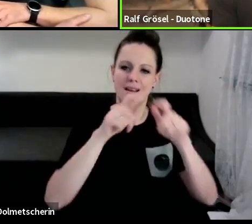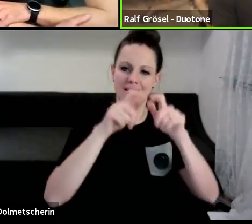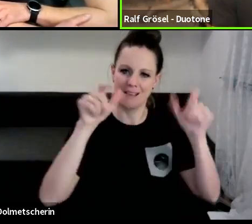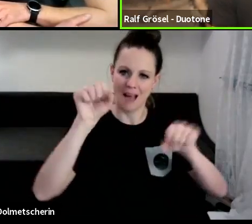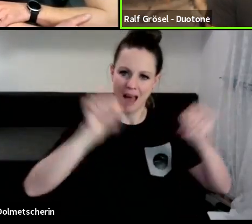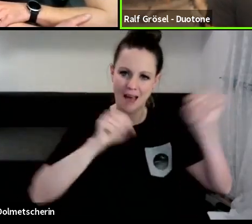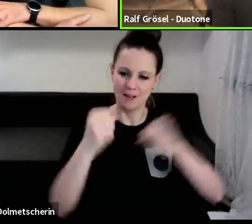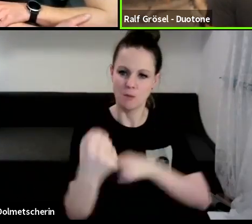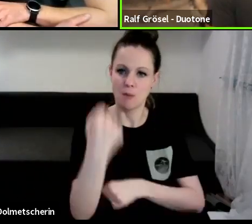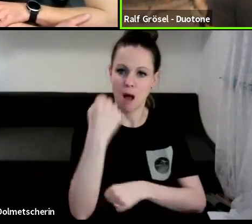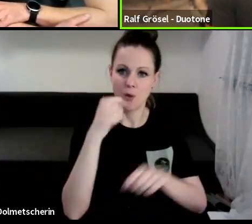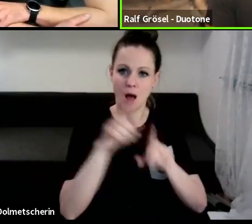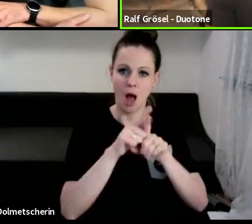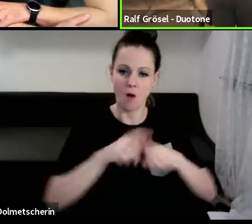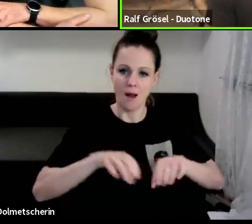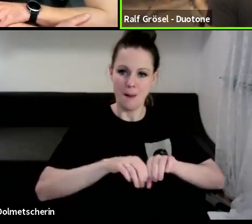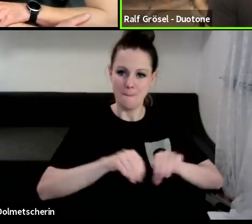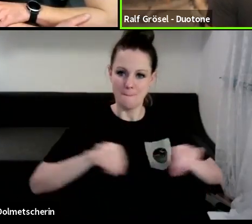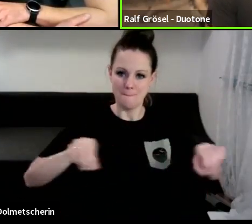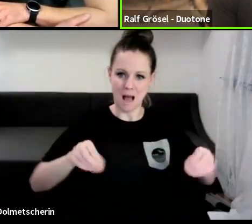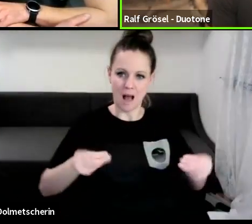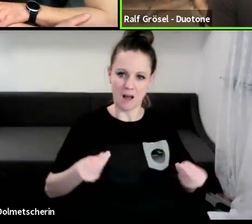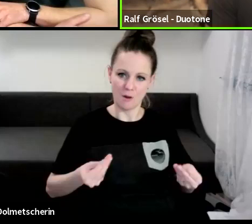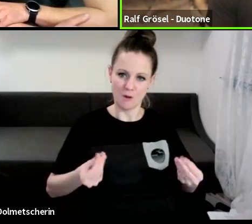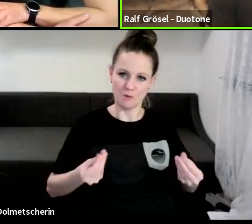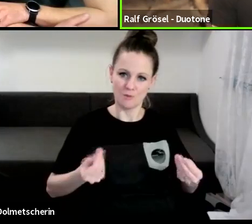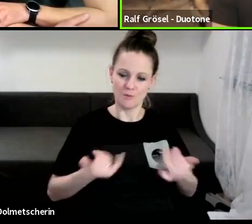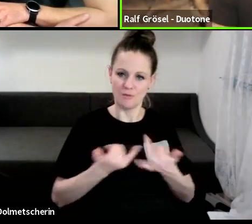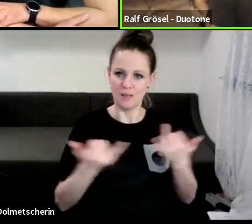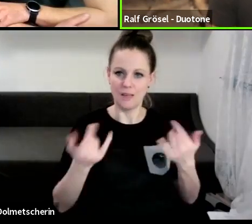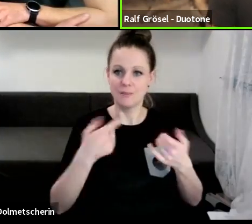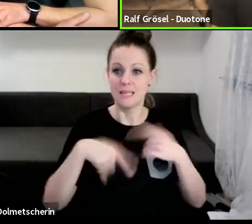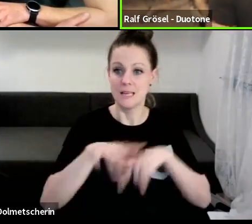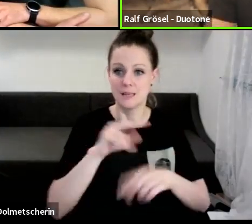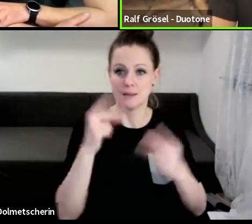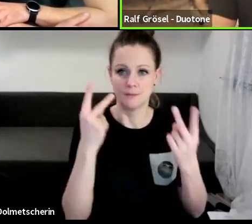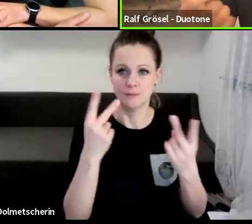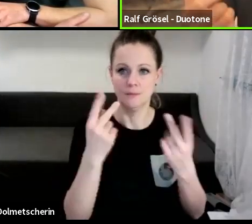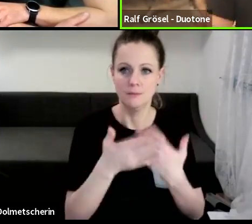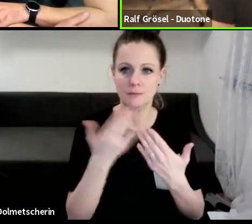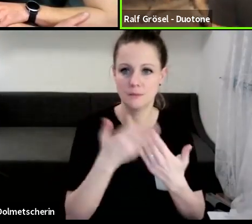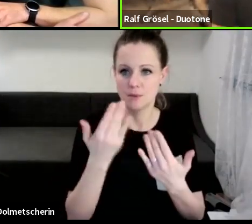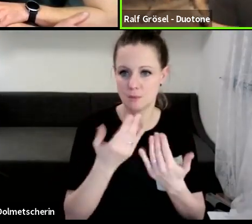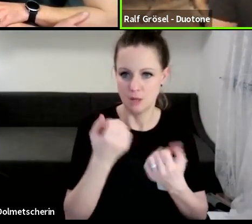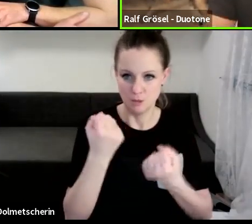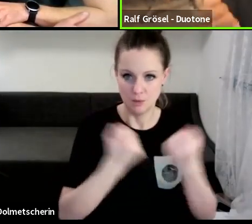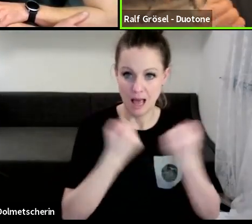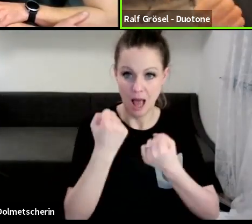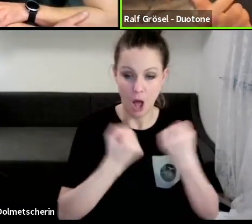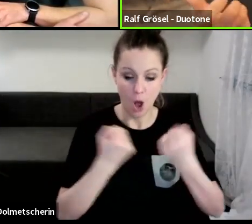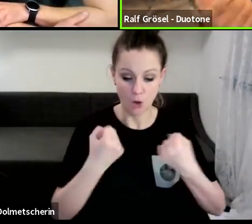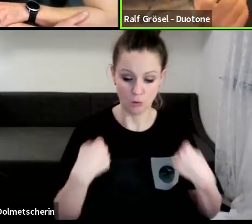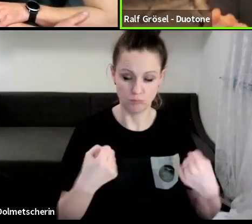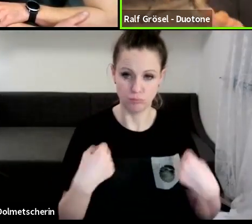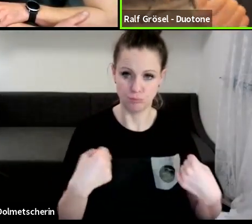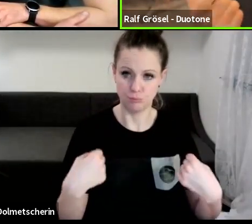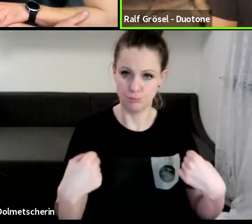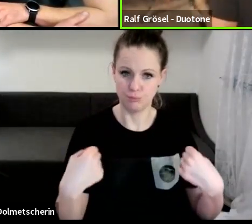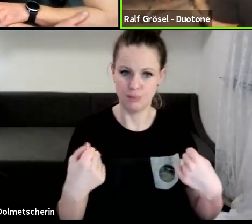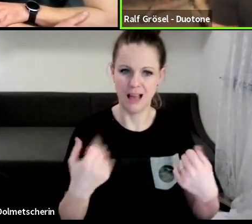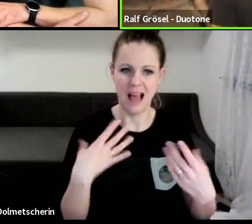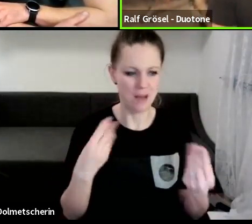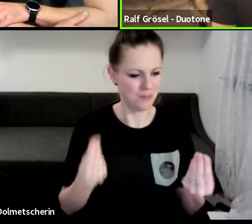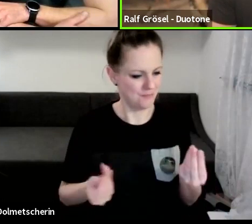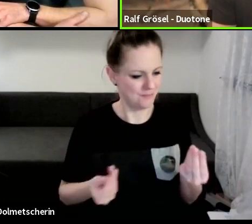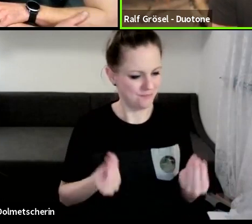an der Bar anfühlt. Das ist ja mal ganz, ganz wichtig. Wenn du im Auto sitzt und du hast keine Rückmeldung von deinem Searing